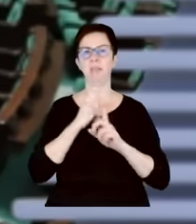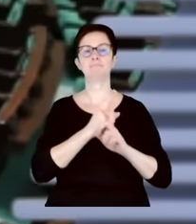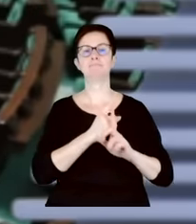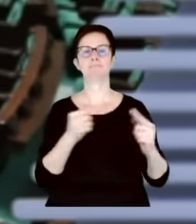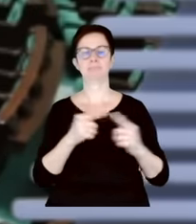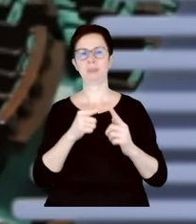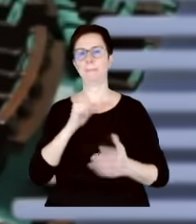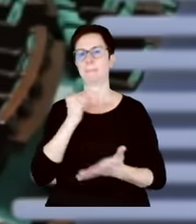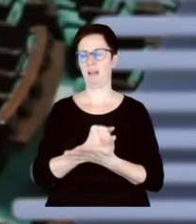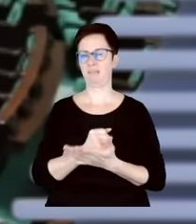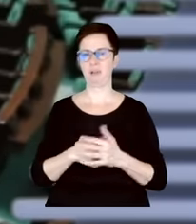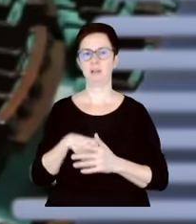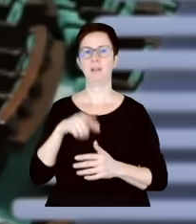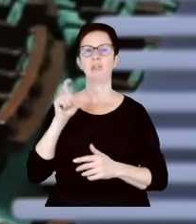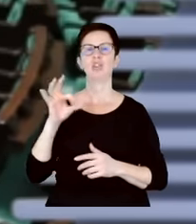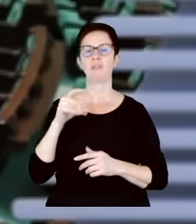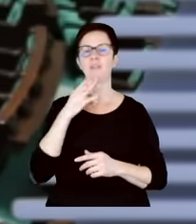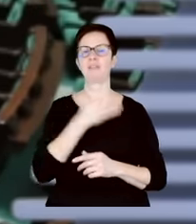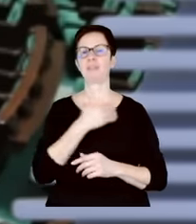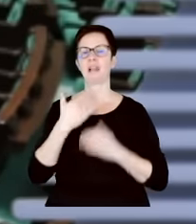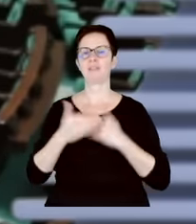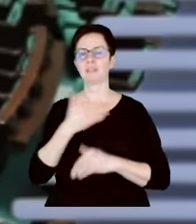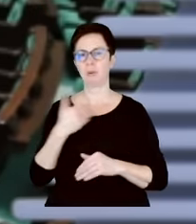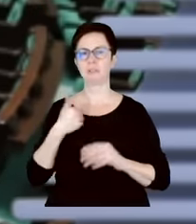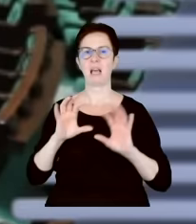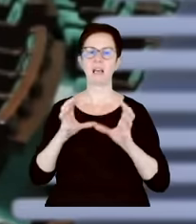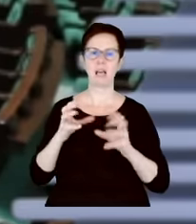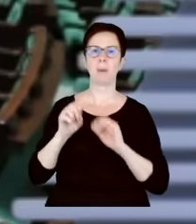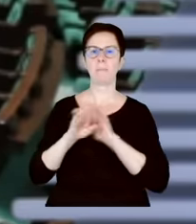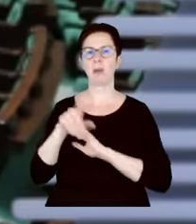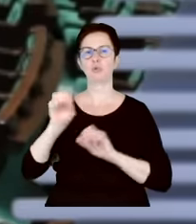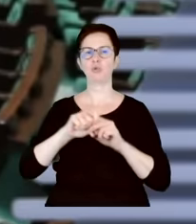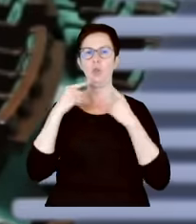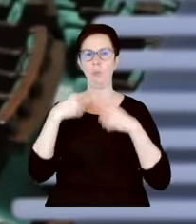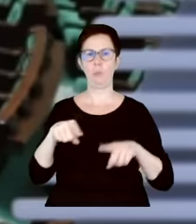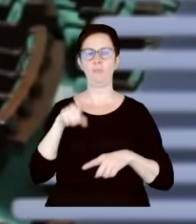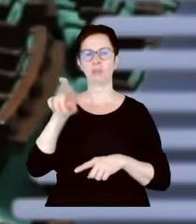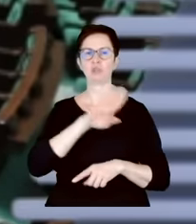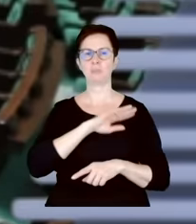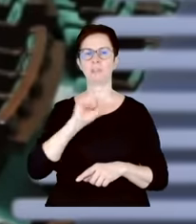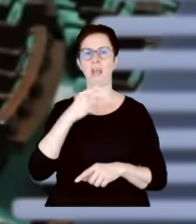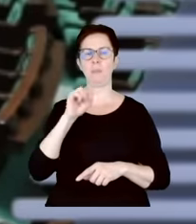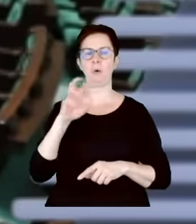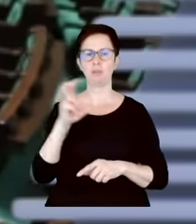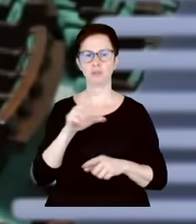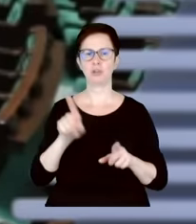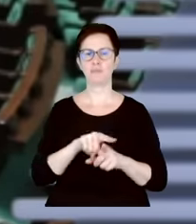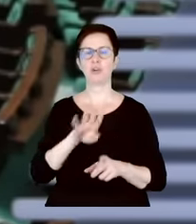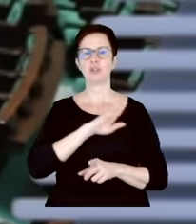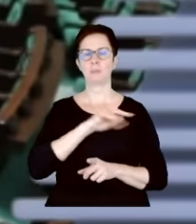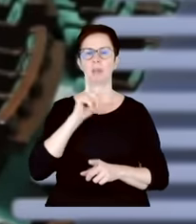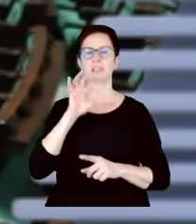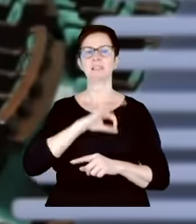stwierdził, że telewizja polska, media publiczne, rozgłośni radiowe są odpowiedzialne za śmierć Adamowicza i za śmierć syna pani poseł